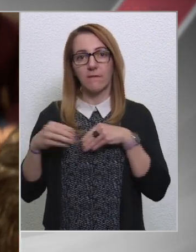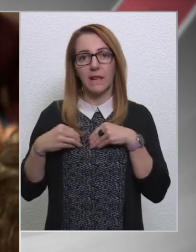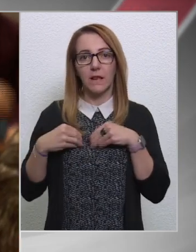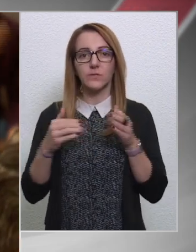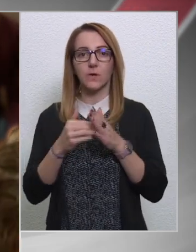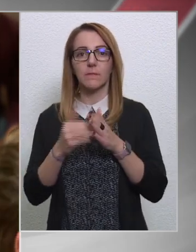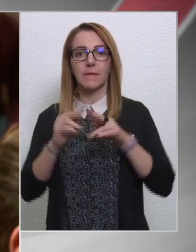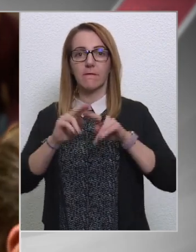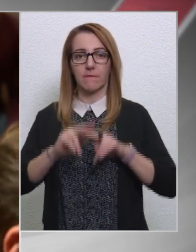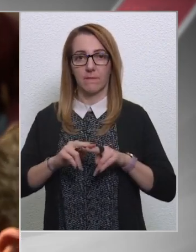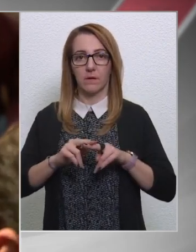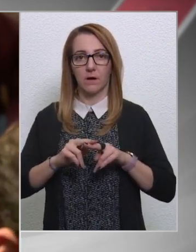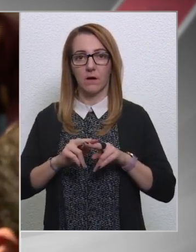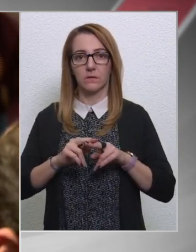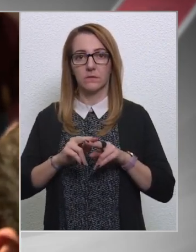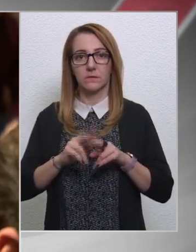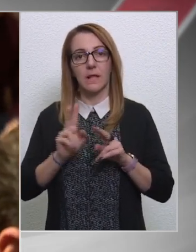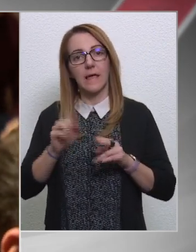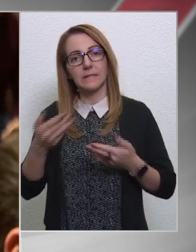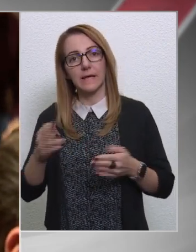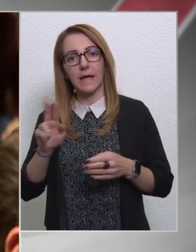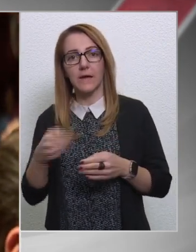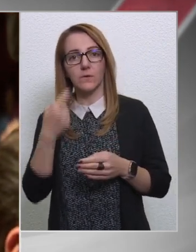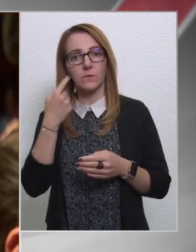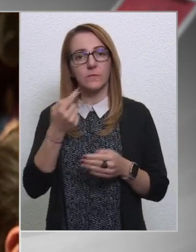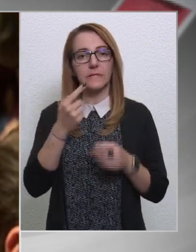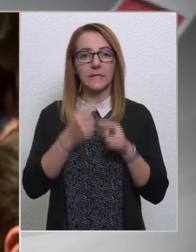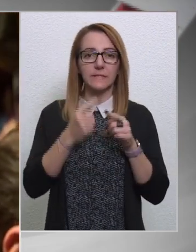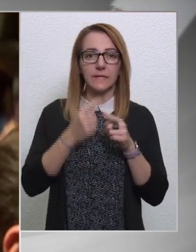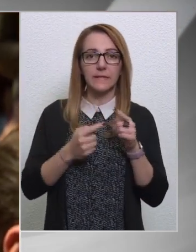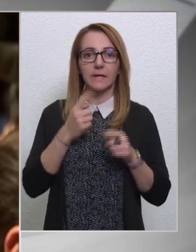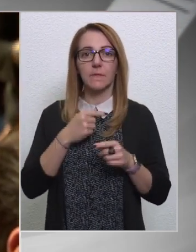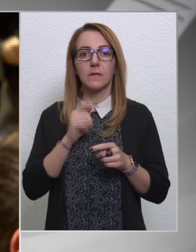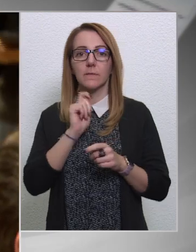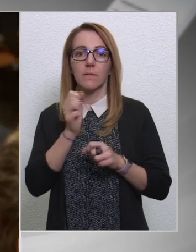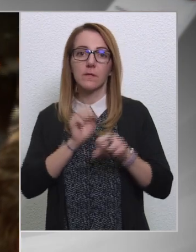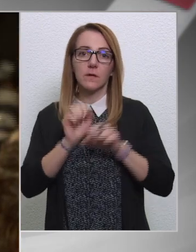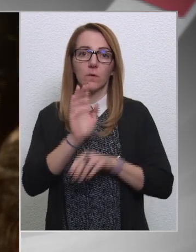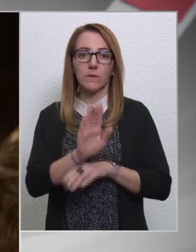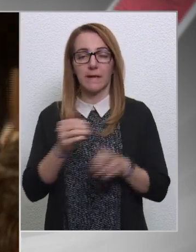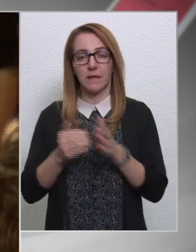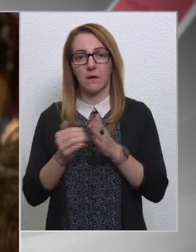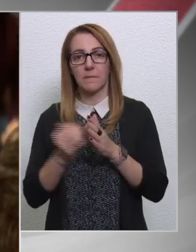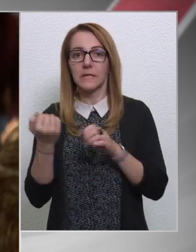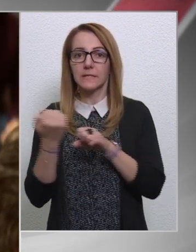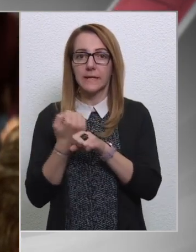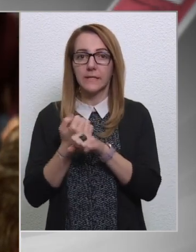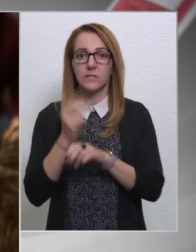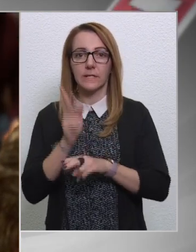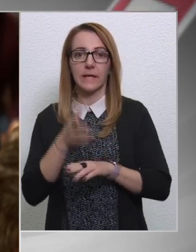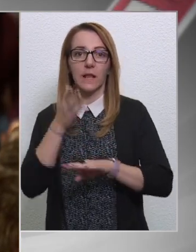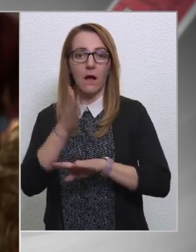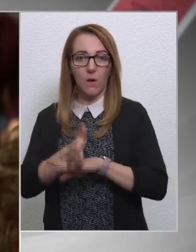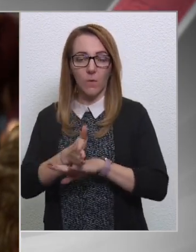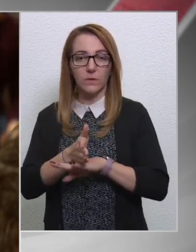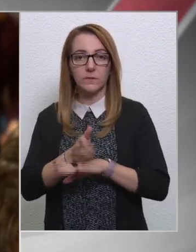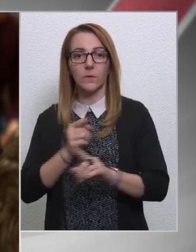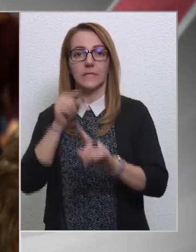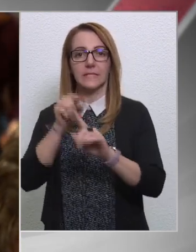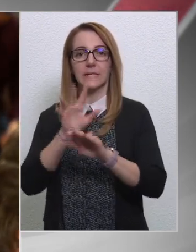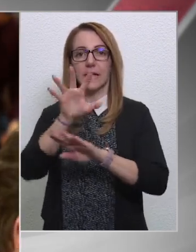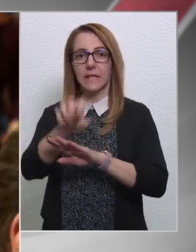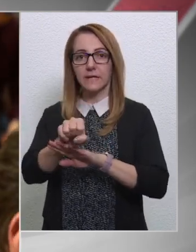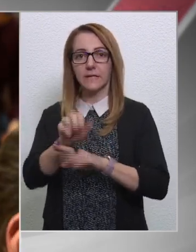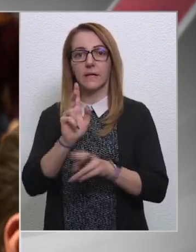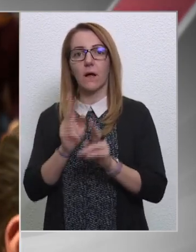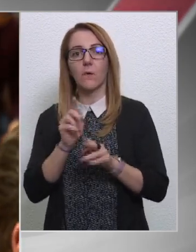fennmaradtak, lehet erről tudni részleteket, hogy mik azok, amik a magyar kormánynak még teljesítenie kell ahhoz, hogy a céltel